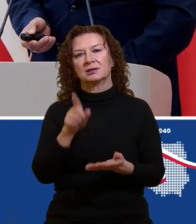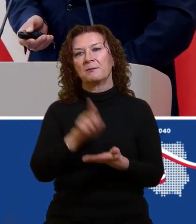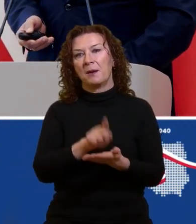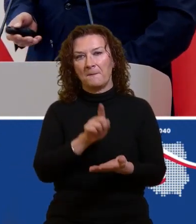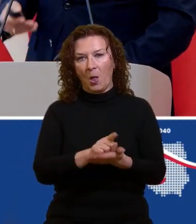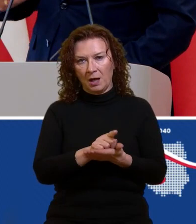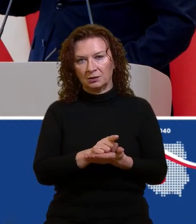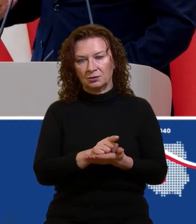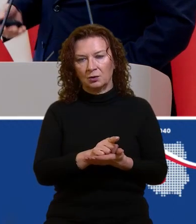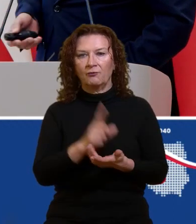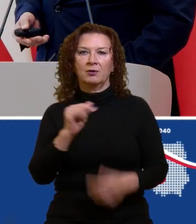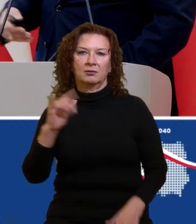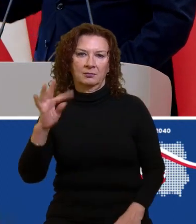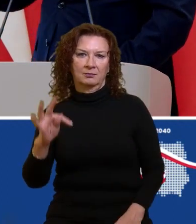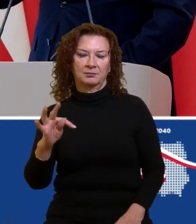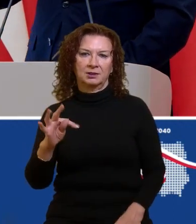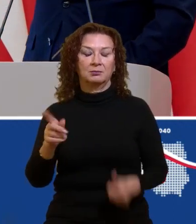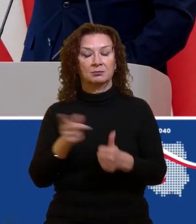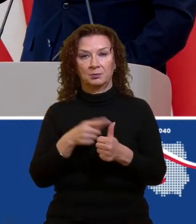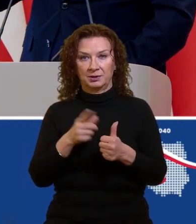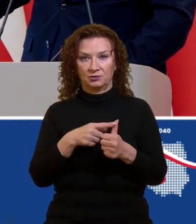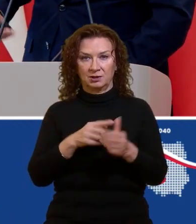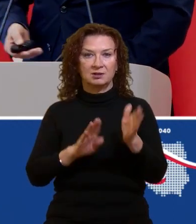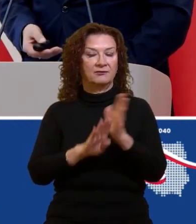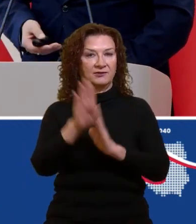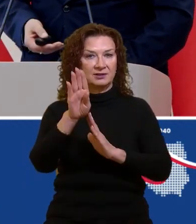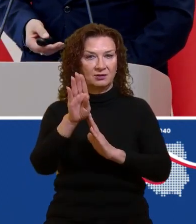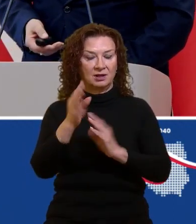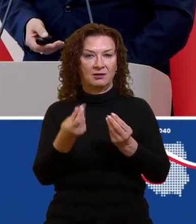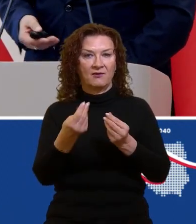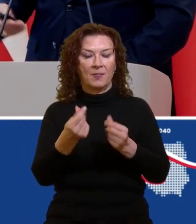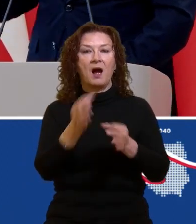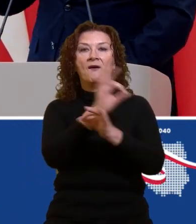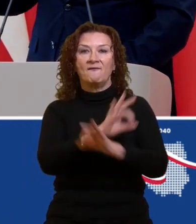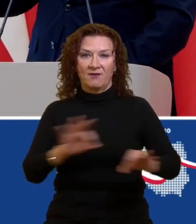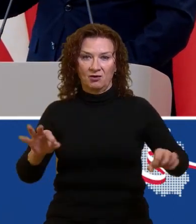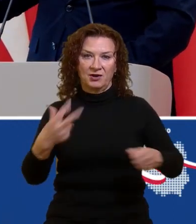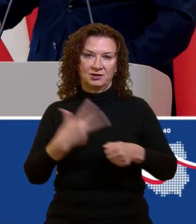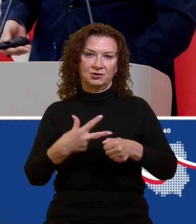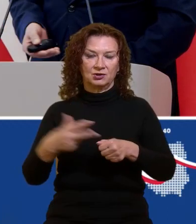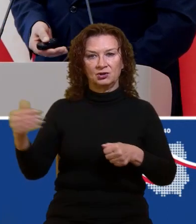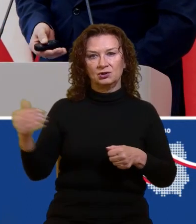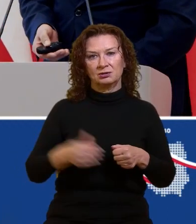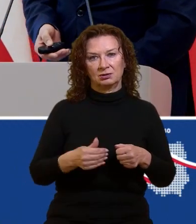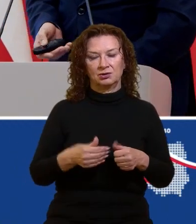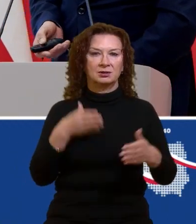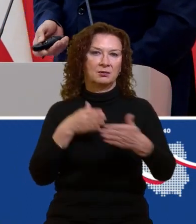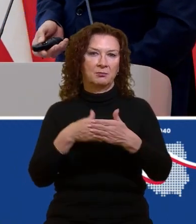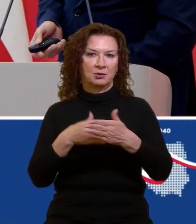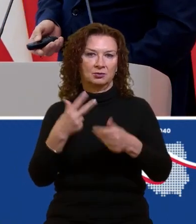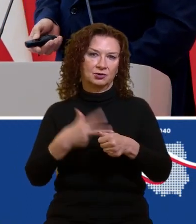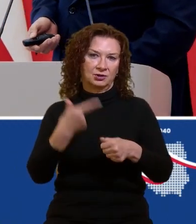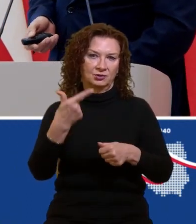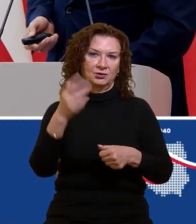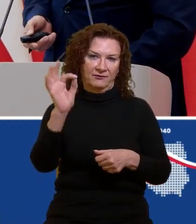osób fizycznych w PIT-cie mamy po pierwsze wysoką kwotę wolną o wysokości 30 tysięcy złotych. Ten próg 32%